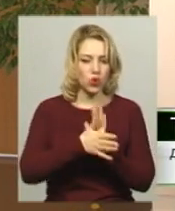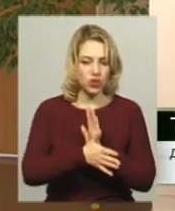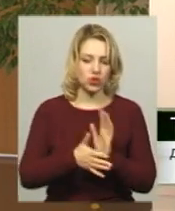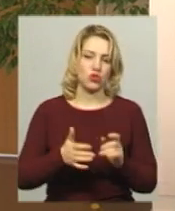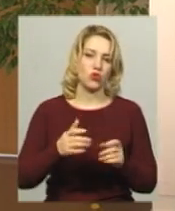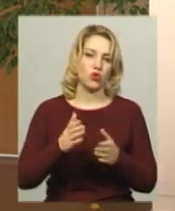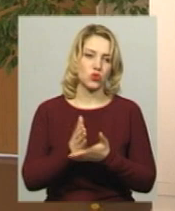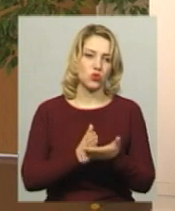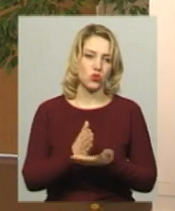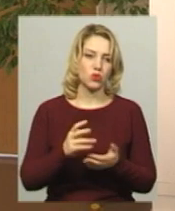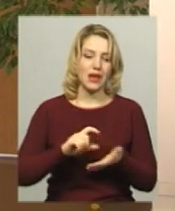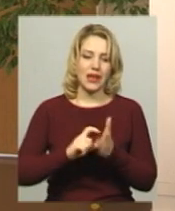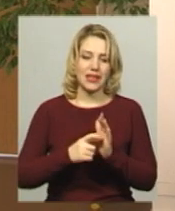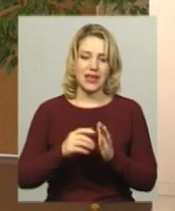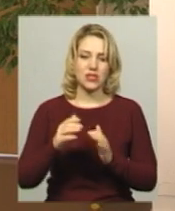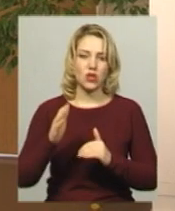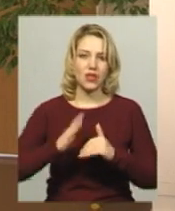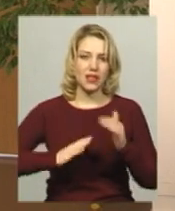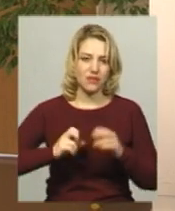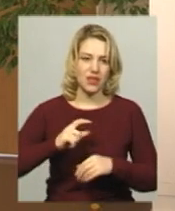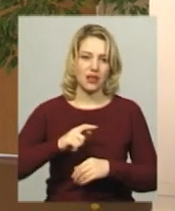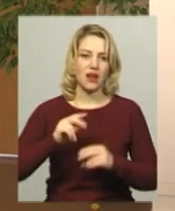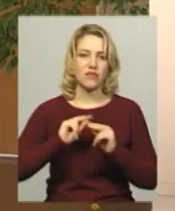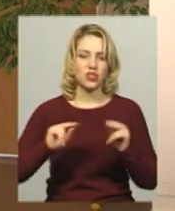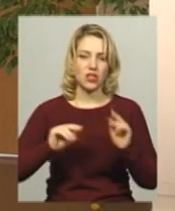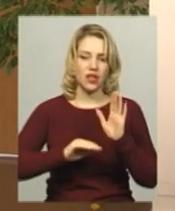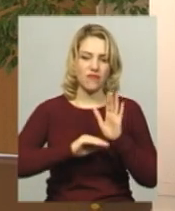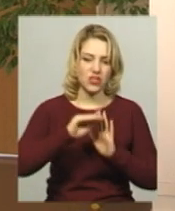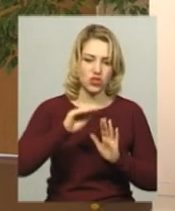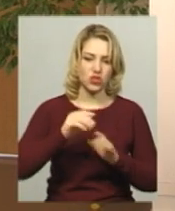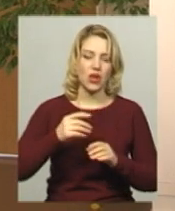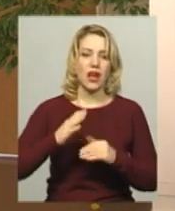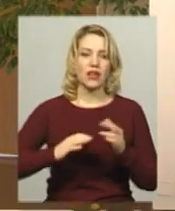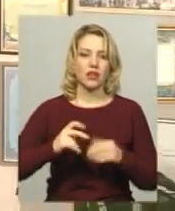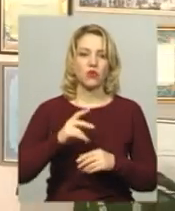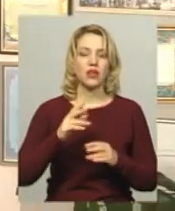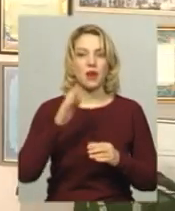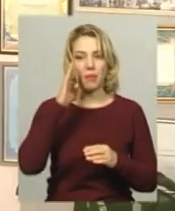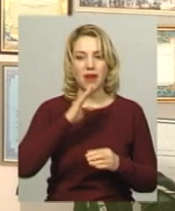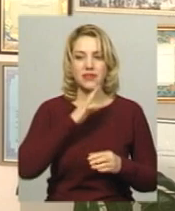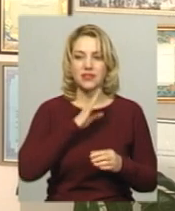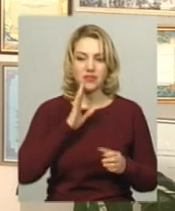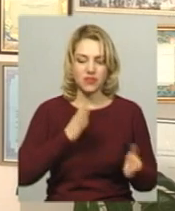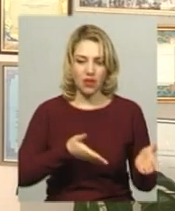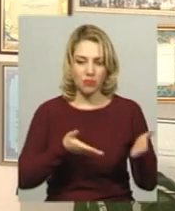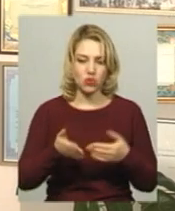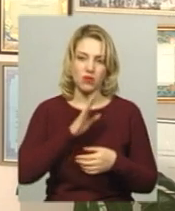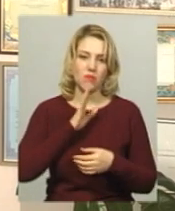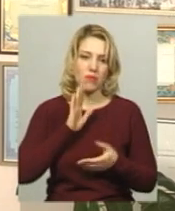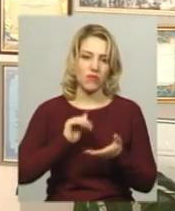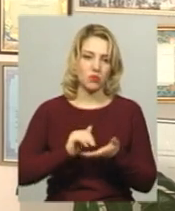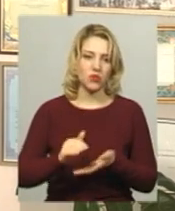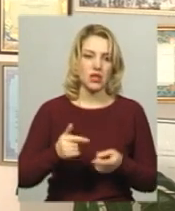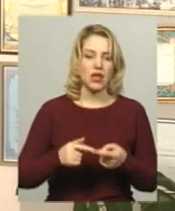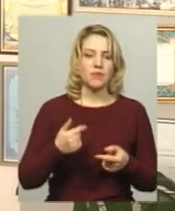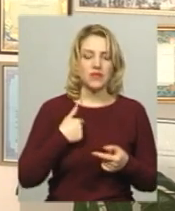вчителів вищої кваліфікаційної категорії, батьків запрошували, але мама відмовилася. Я, як керівник, керуючись тими важелями,